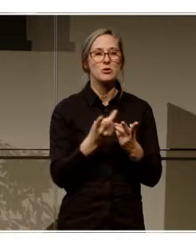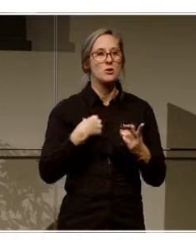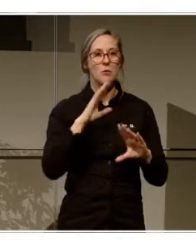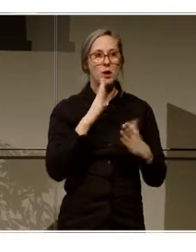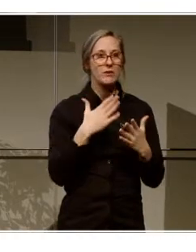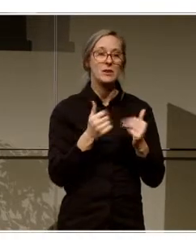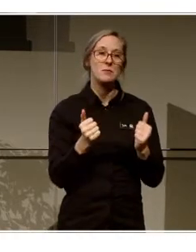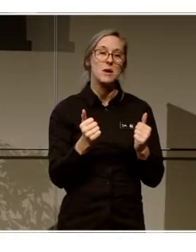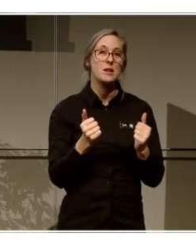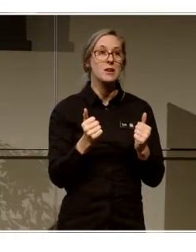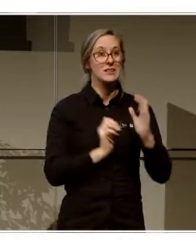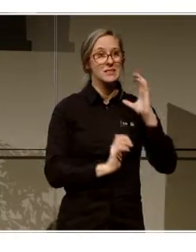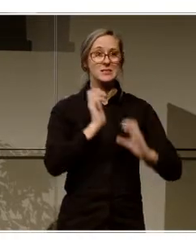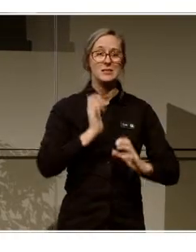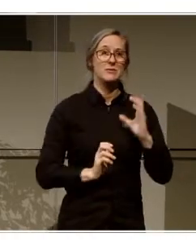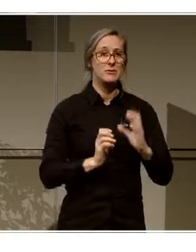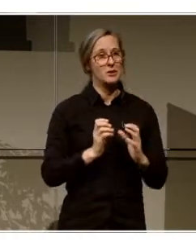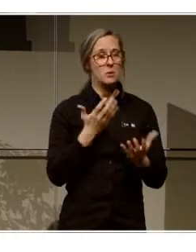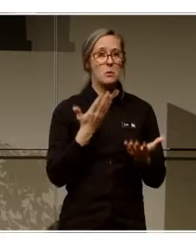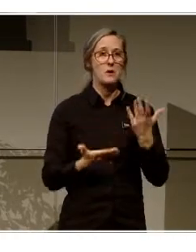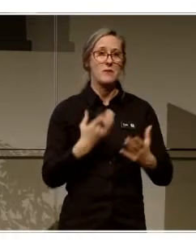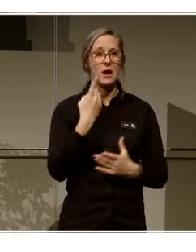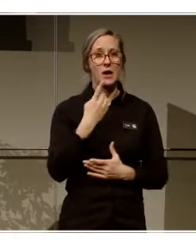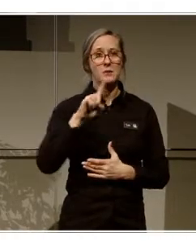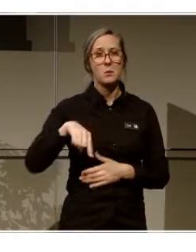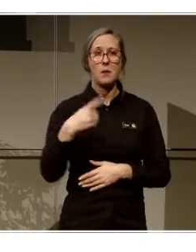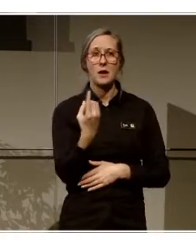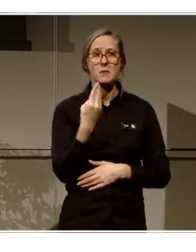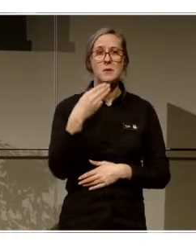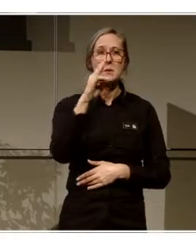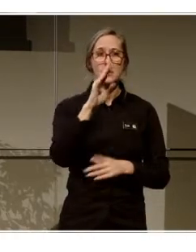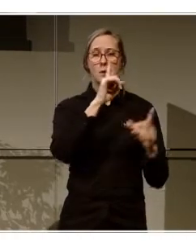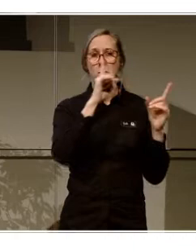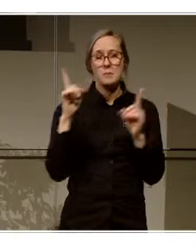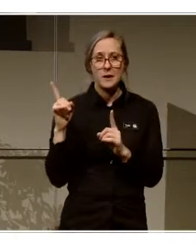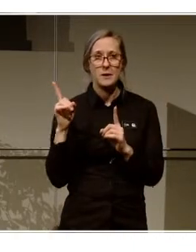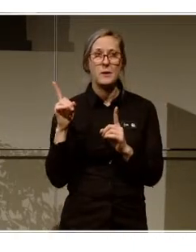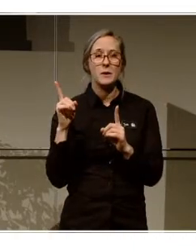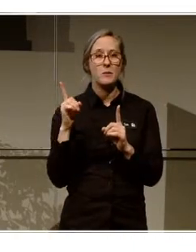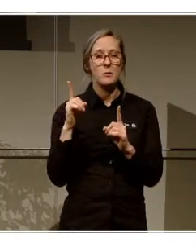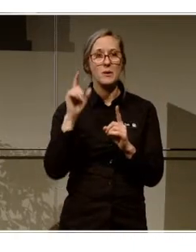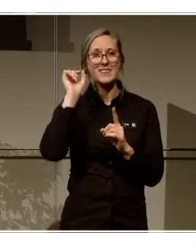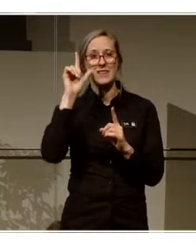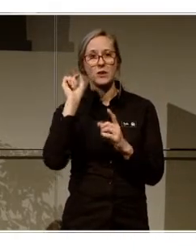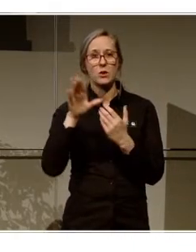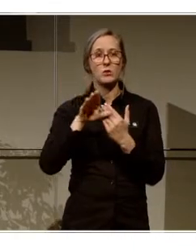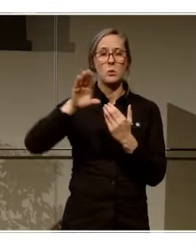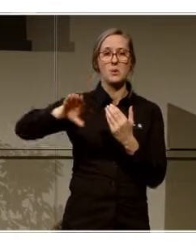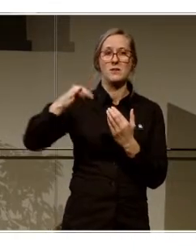de här siffrorna av oss som sagt var cirka 1,5, 1,1 miljon som anses vara digitalt utanför.